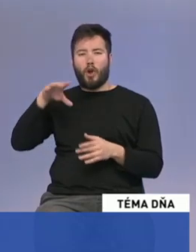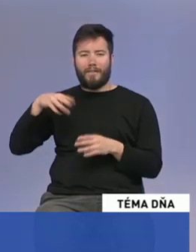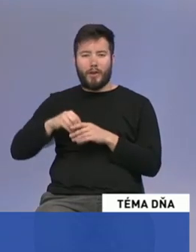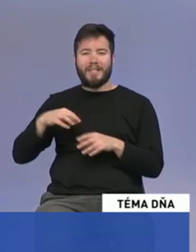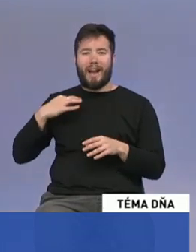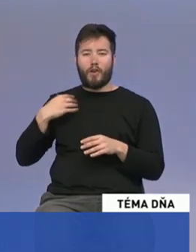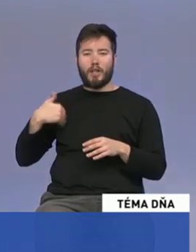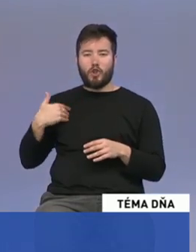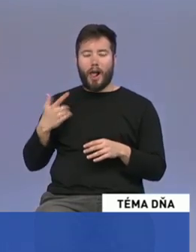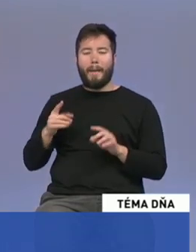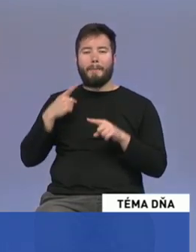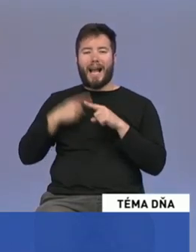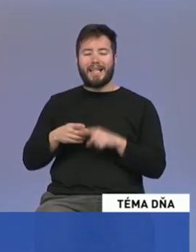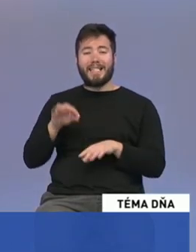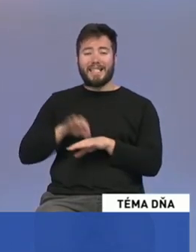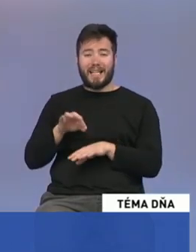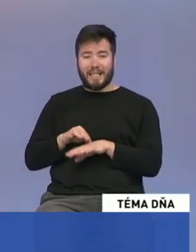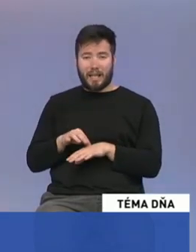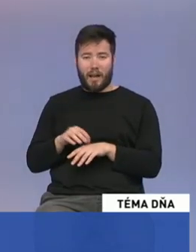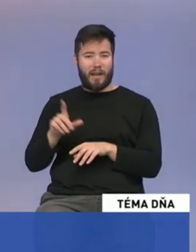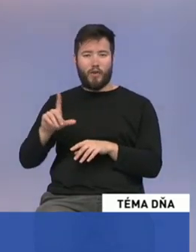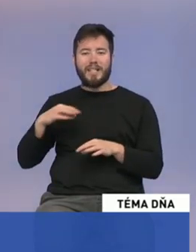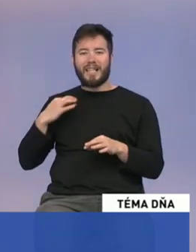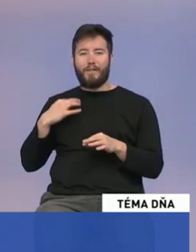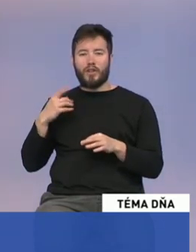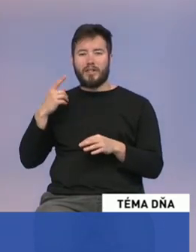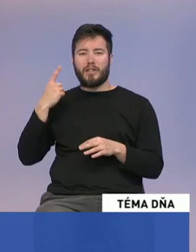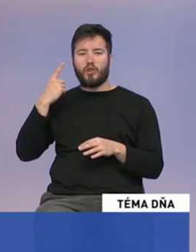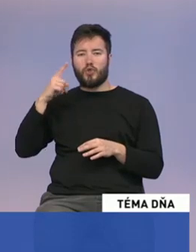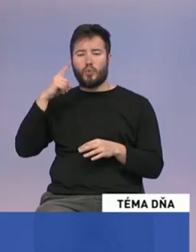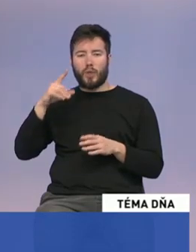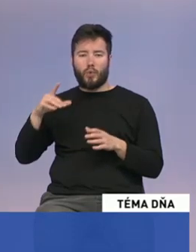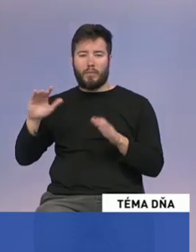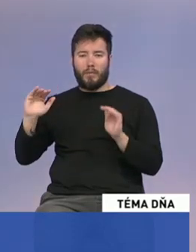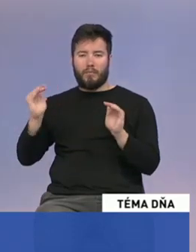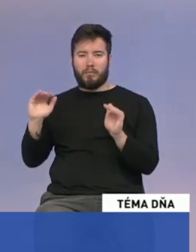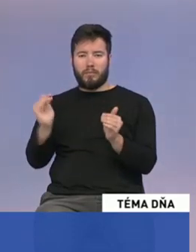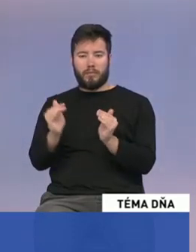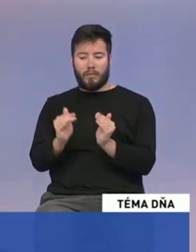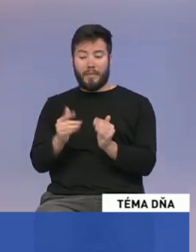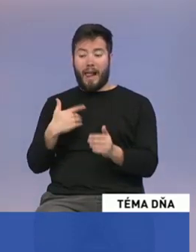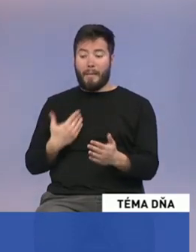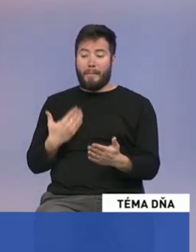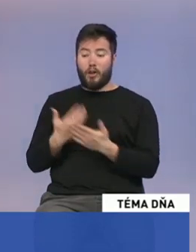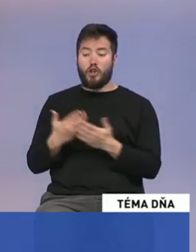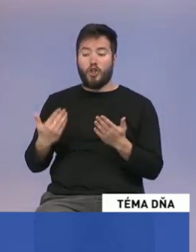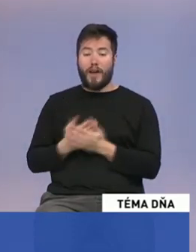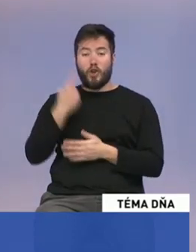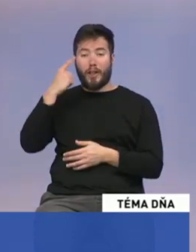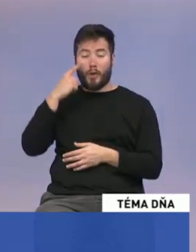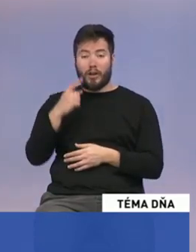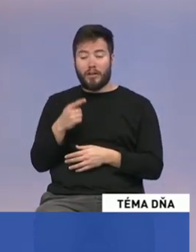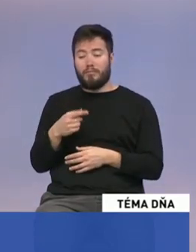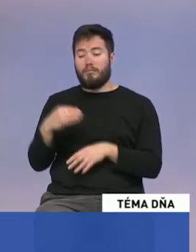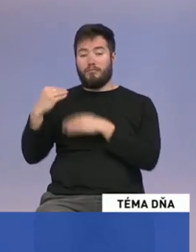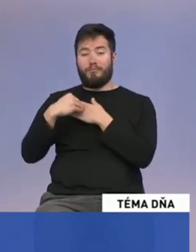na útome a vďaka tomuto opatreniu a novému zákonu a novému odboru, čo máme hlásené, o 20 %